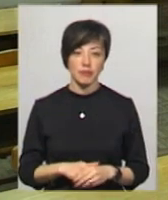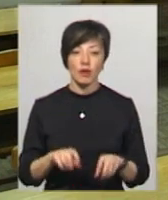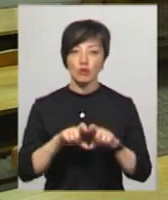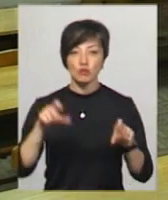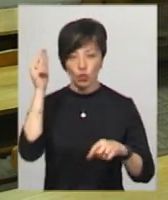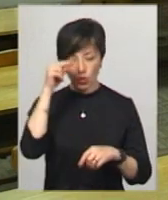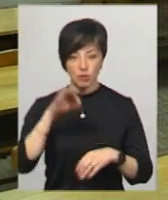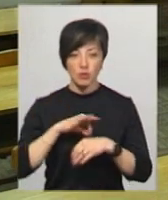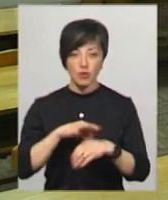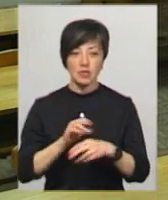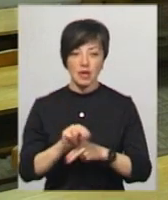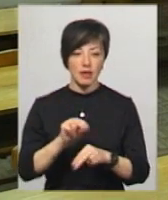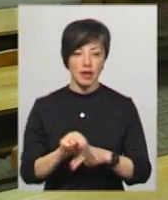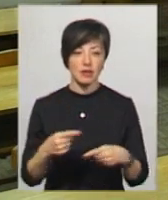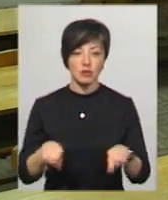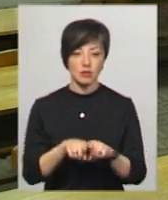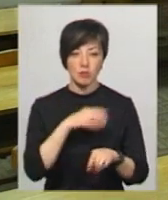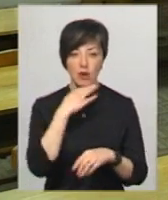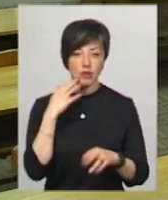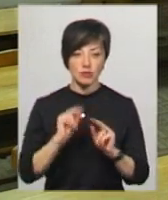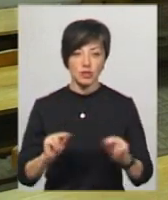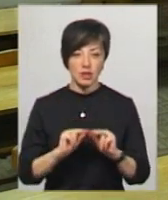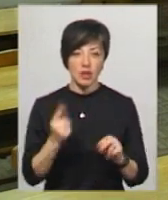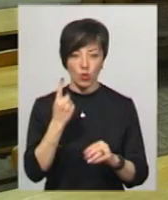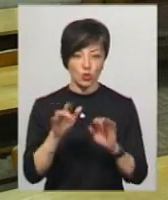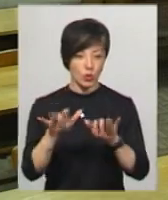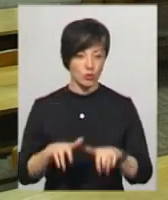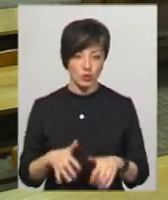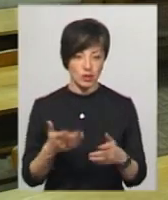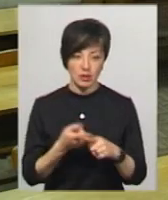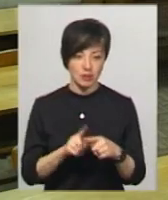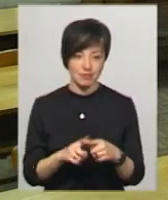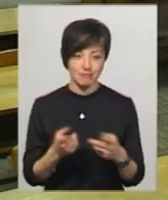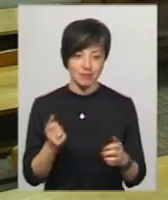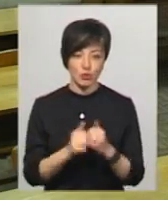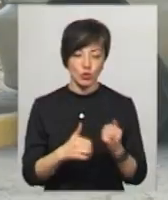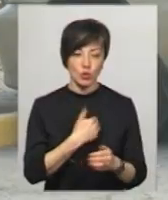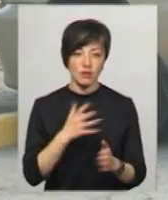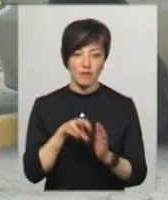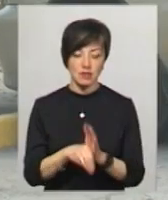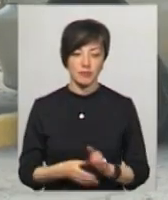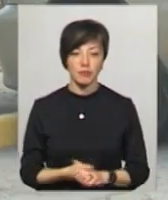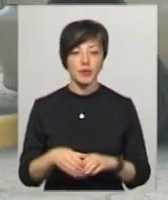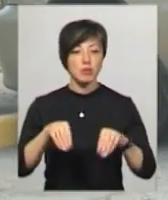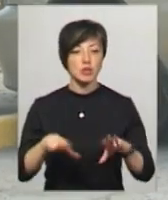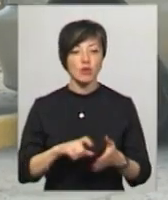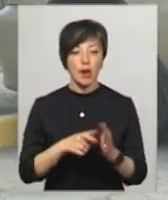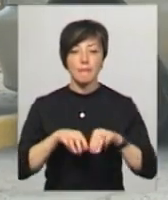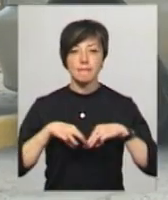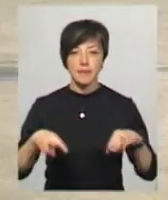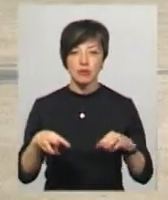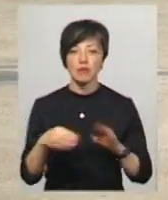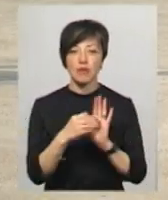школах проводилося заняття, що теж багато вчителів на один комп'ютер, і там кожен хоче ввести. У постанові Кабміну також